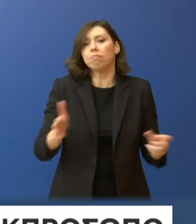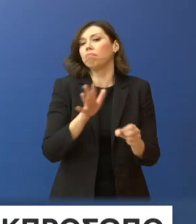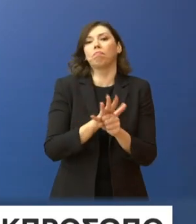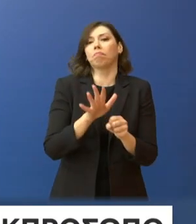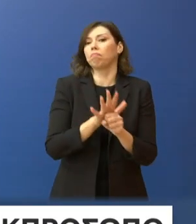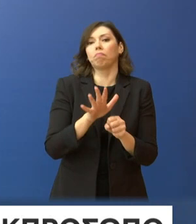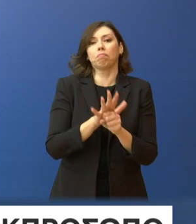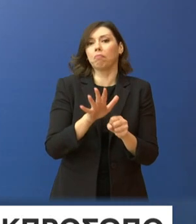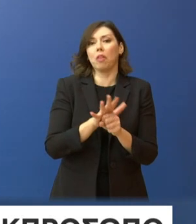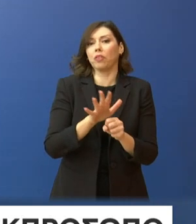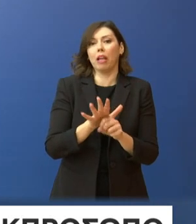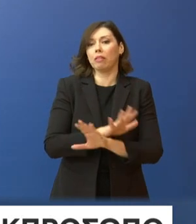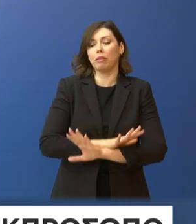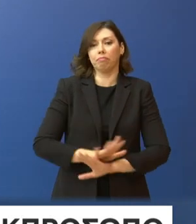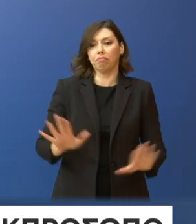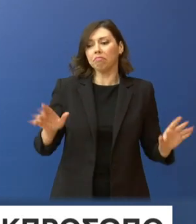αυτό που συνέβη